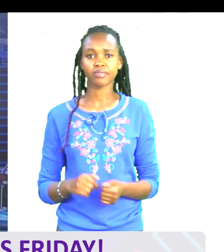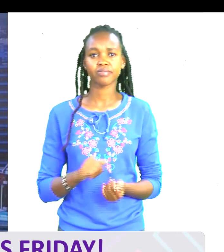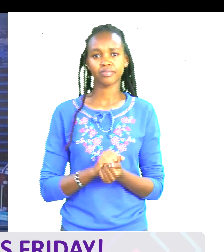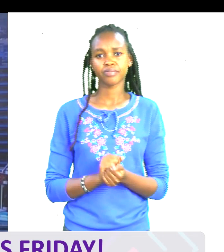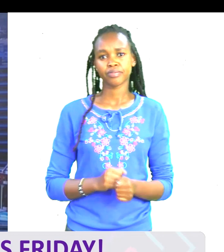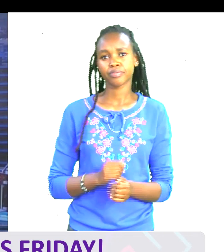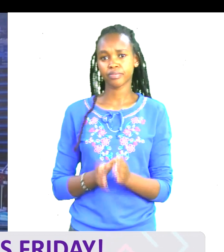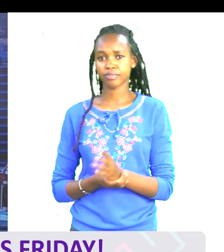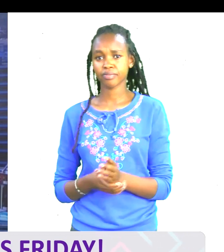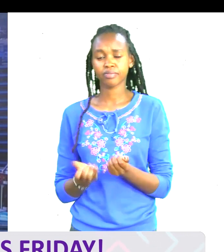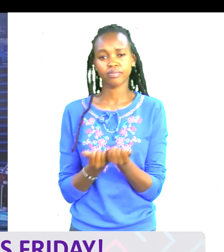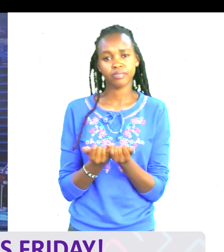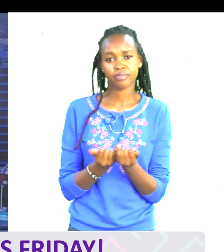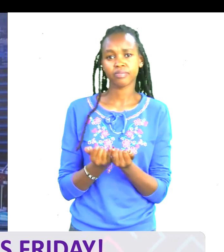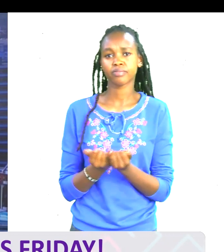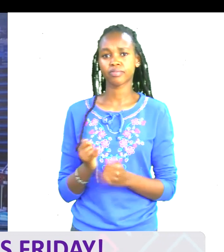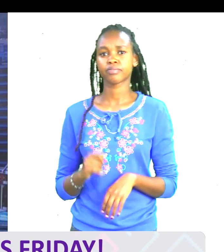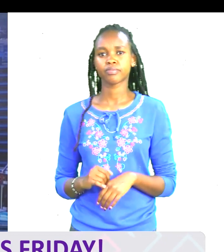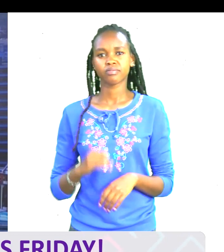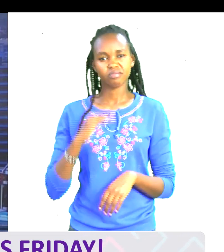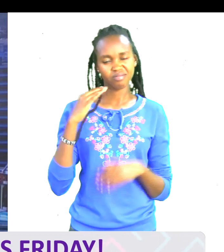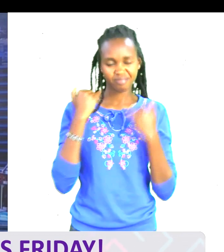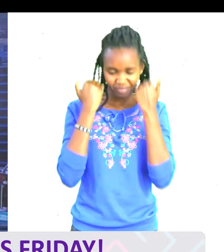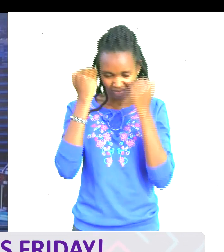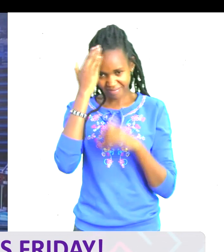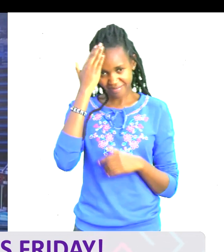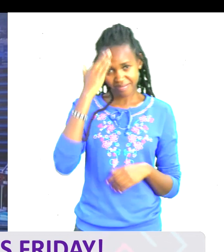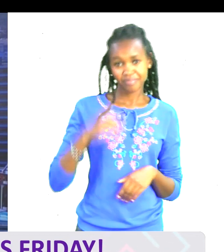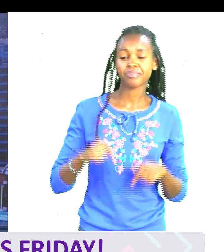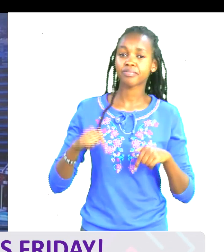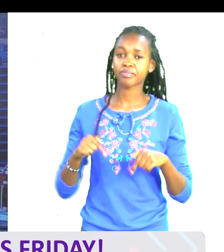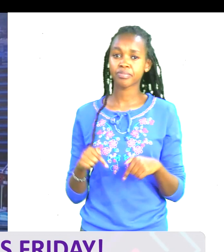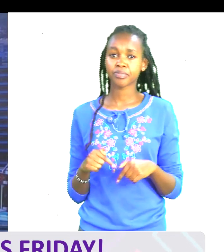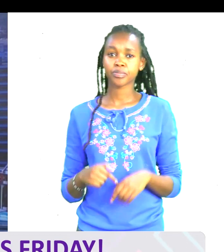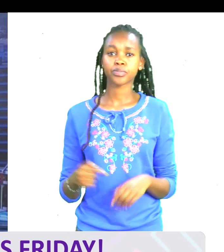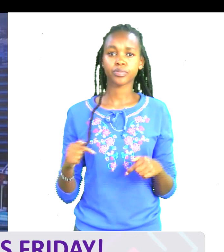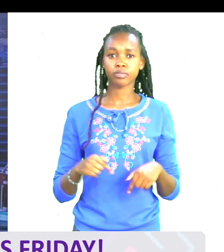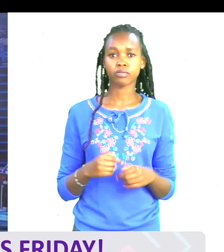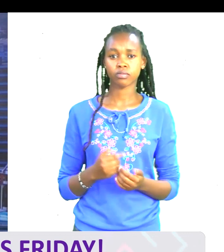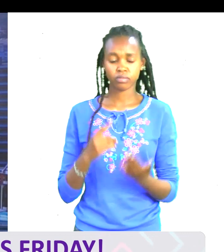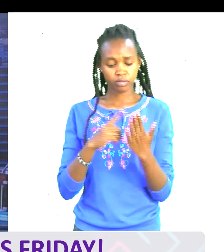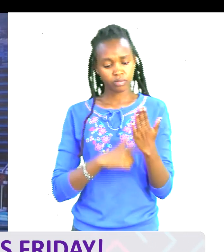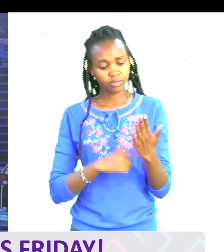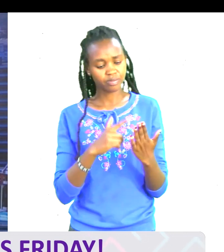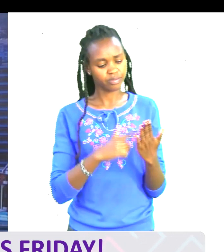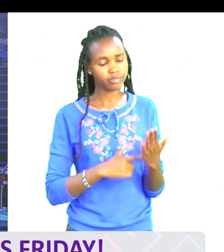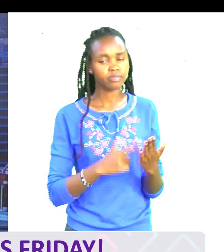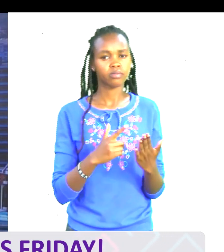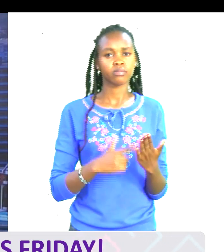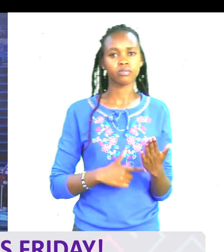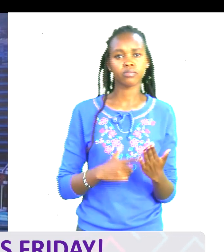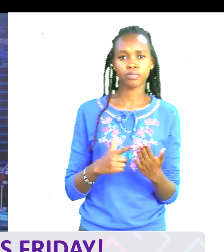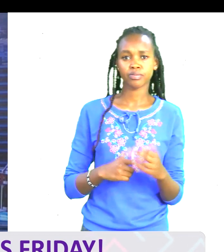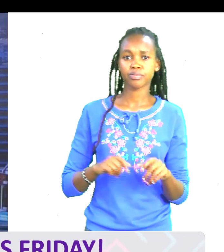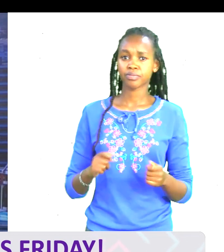na Sunday, it's already weekend. I love kuna stress ya mande. In the meantime, I'm here. Natuwaangalia, watu mechangamuka on my